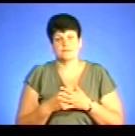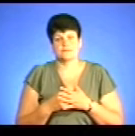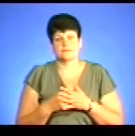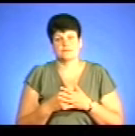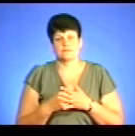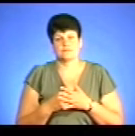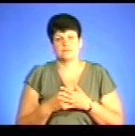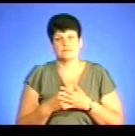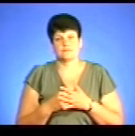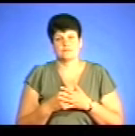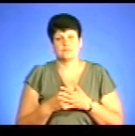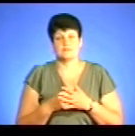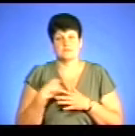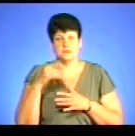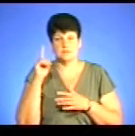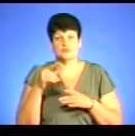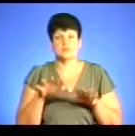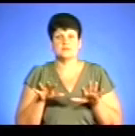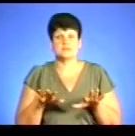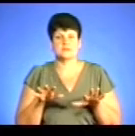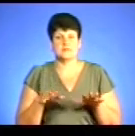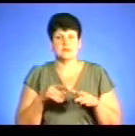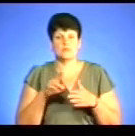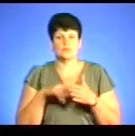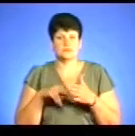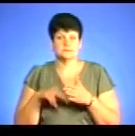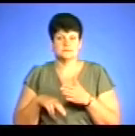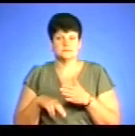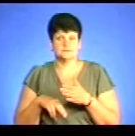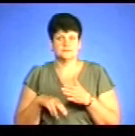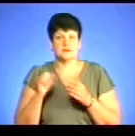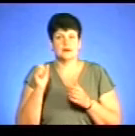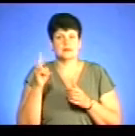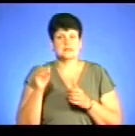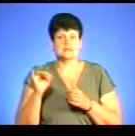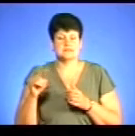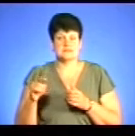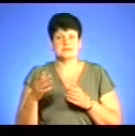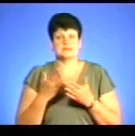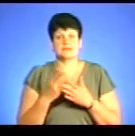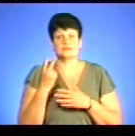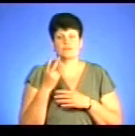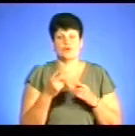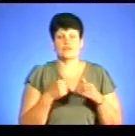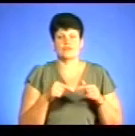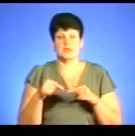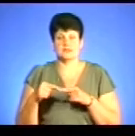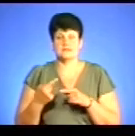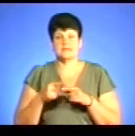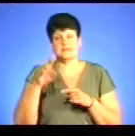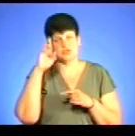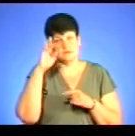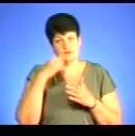місцевий бюджет, чи місцевий податок, і де місцевий бюджет? Акцез є двох видів. Є якийсь перемовий, це державний бюджет. Це